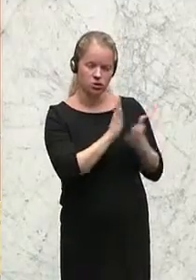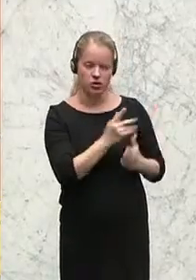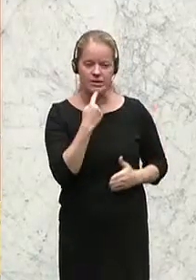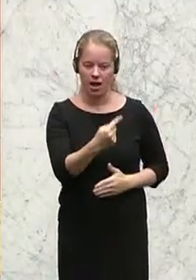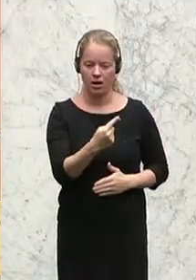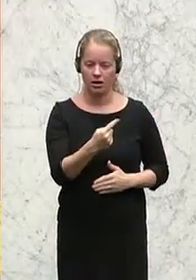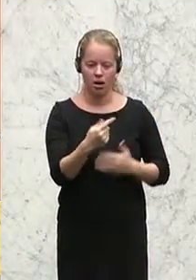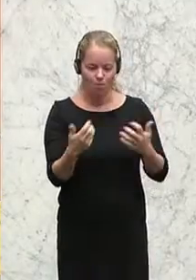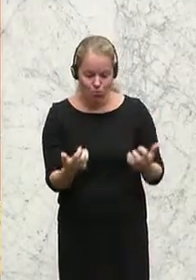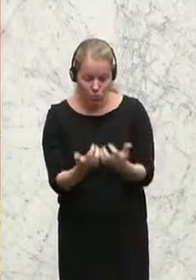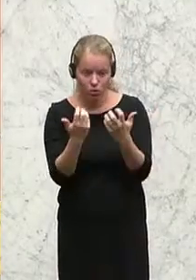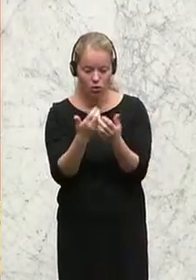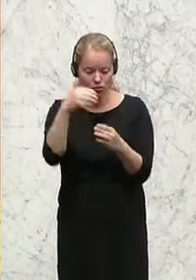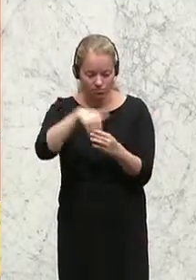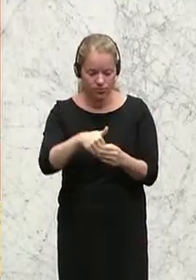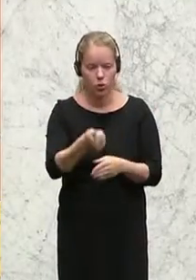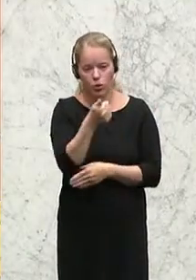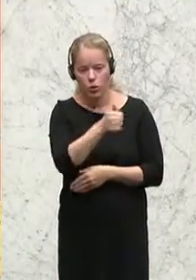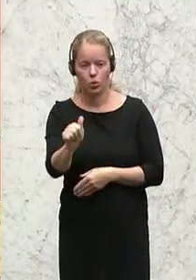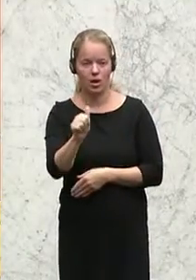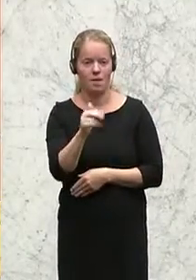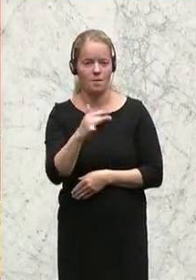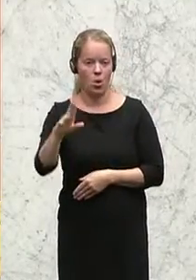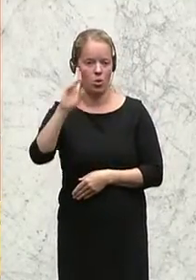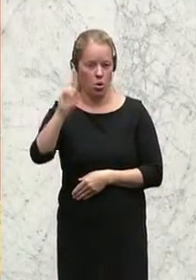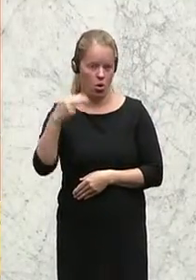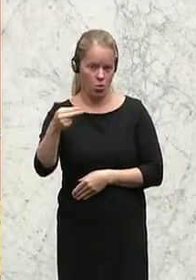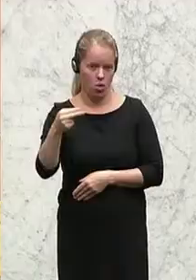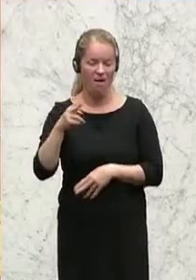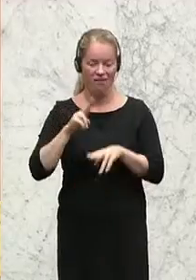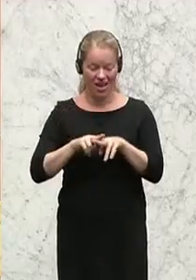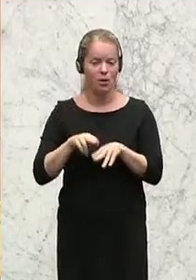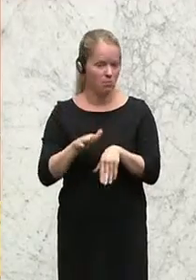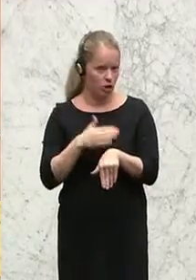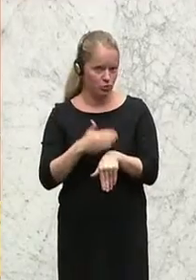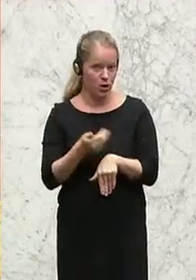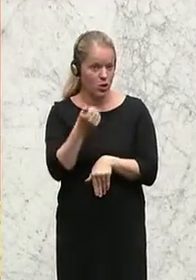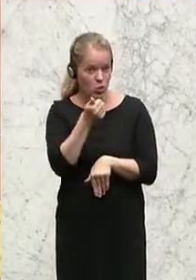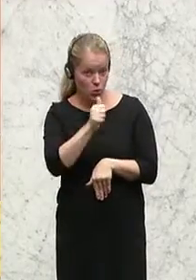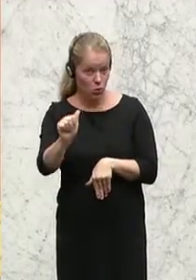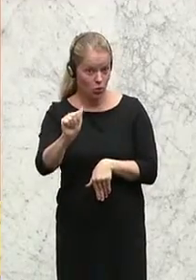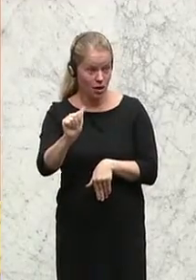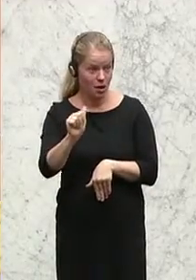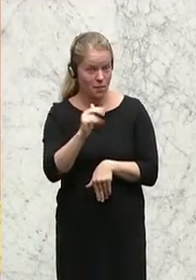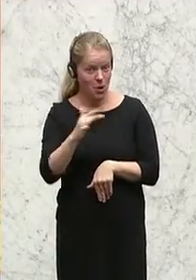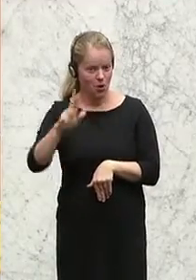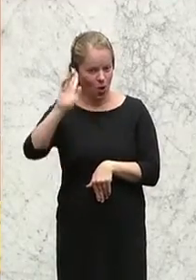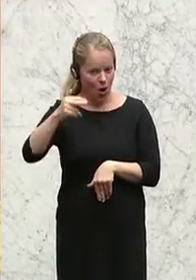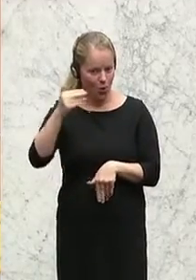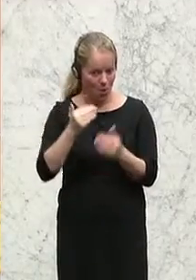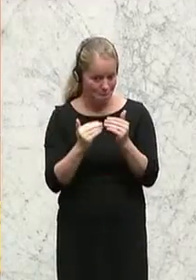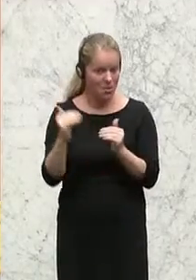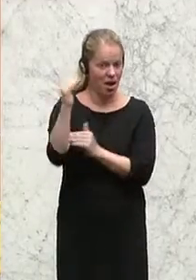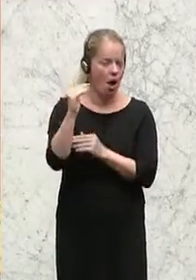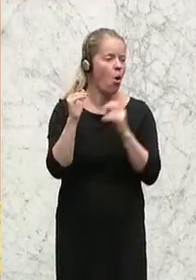ist in der Produktion 100 Millionen Euro. Wenn das Kulturbudget um 100 Millionen Euro erhöht werden würde, na ja, dann könnte